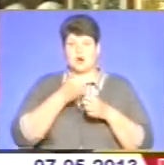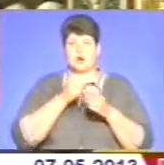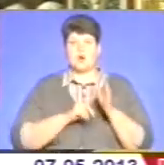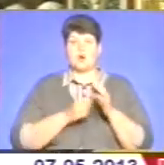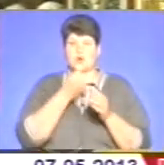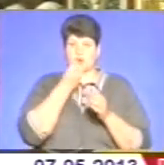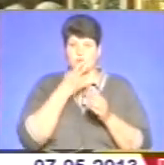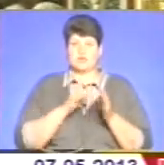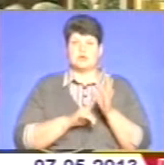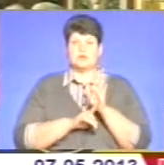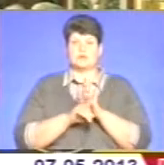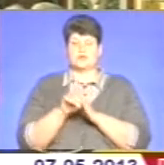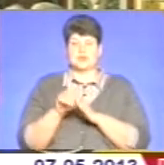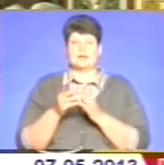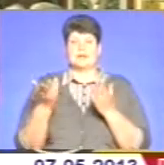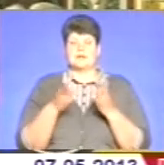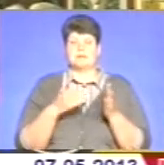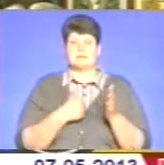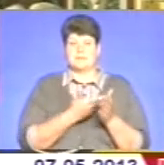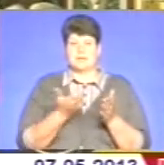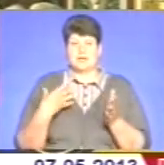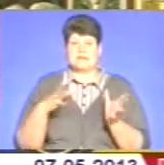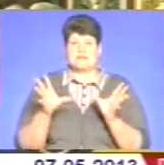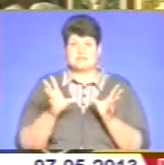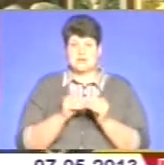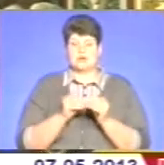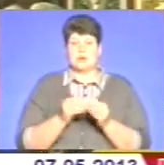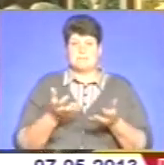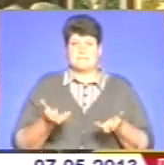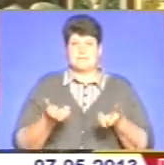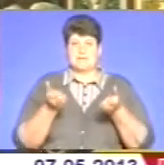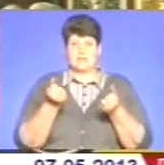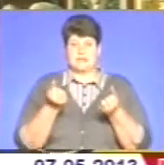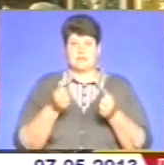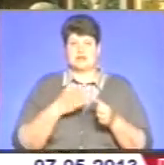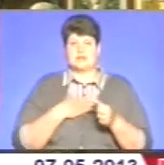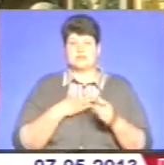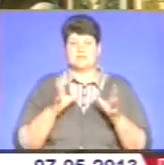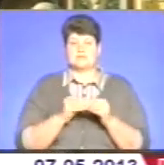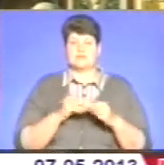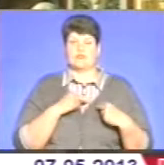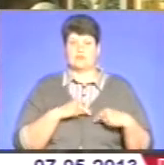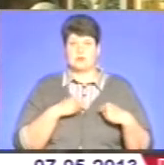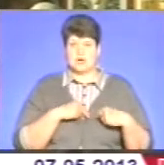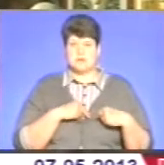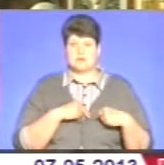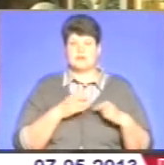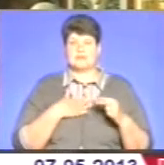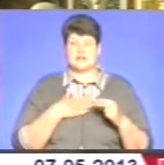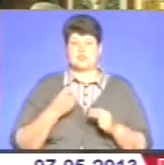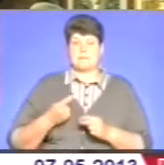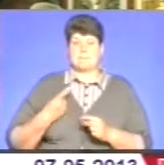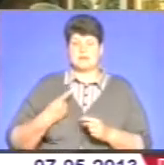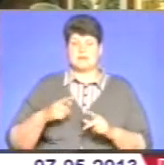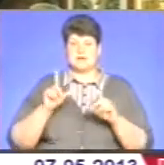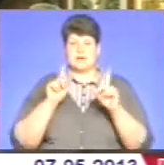які ми спільно підтримуємо наші різні ідеї, нашу співпрацю. Наші майстрі